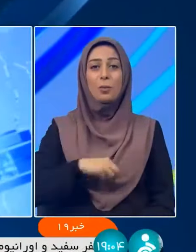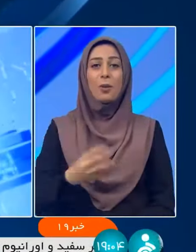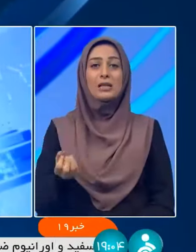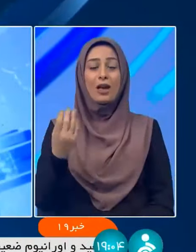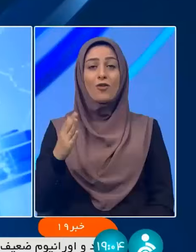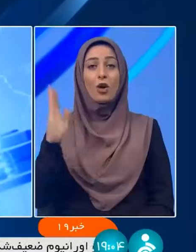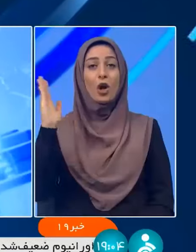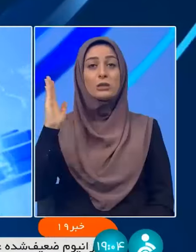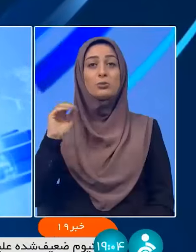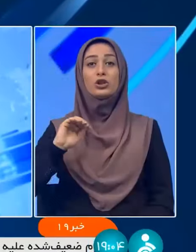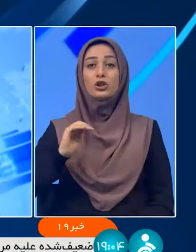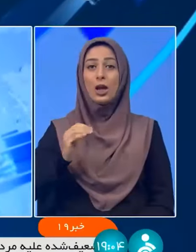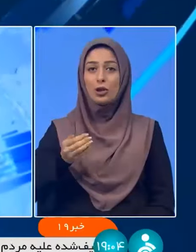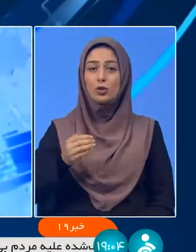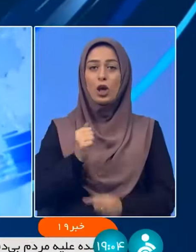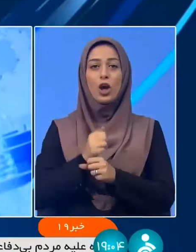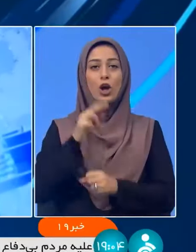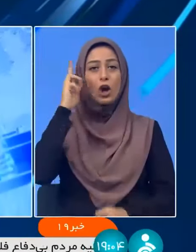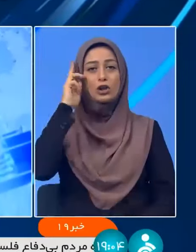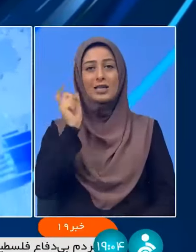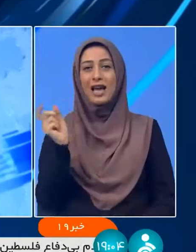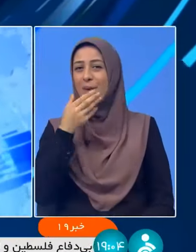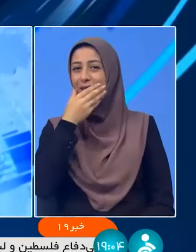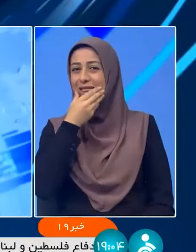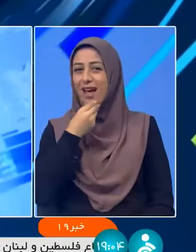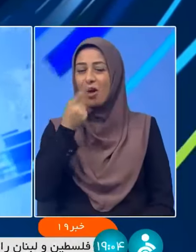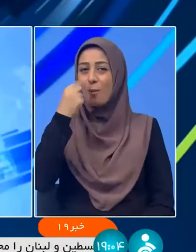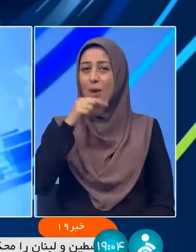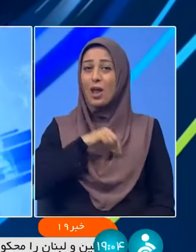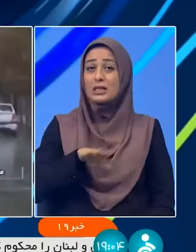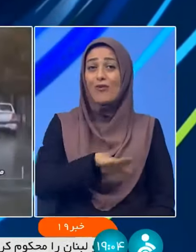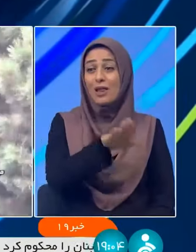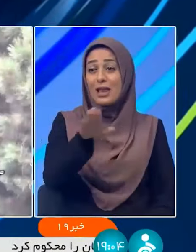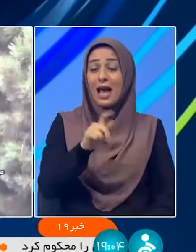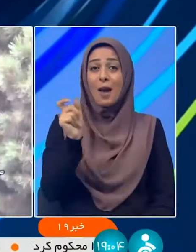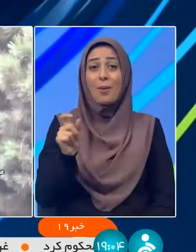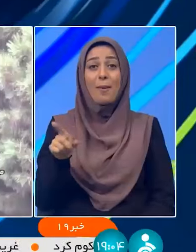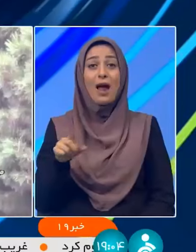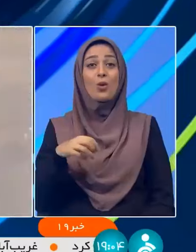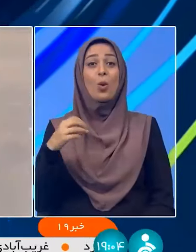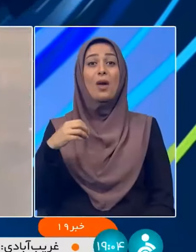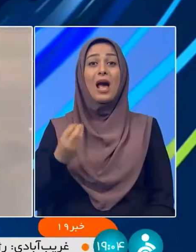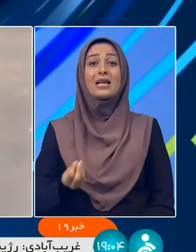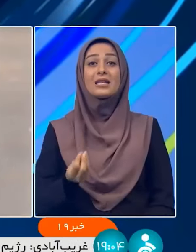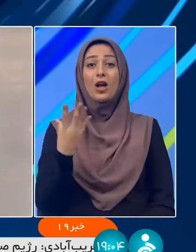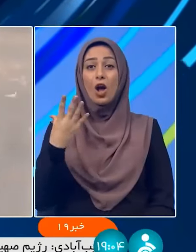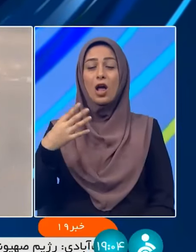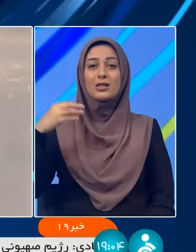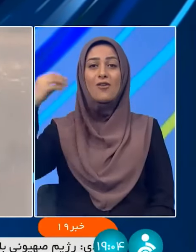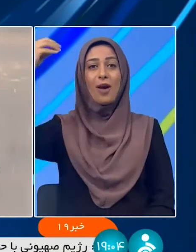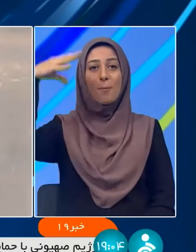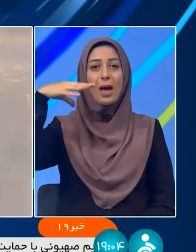کارشناسان از هموطنان خواستند برای استفاده همگانی از انرژی سرفجوی رو در اولویت قرار دهند